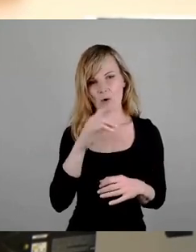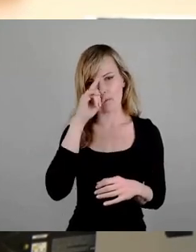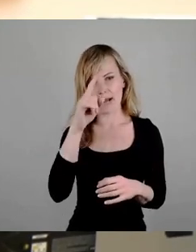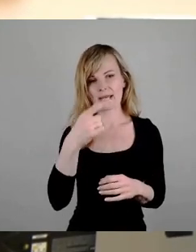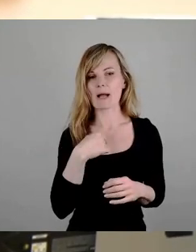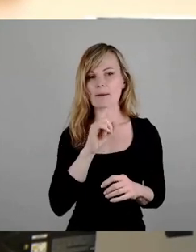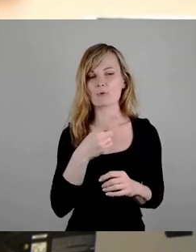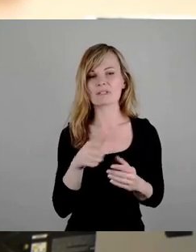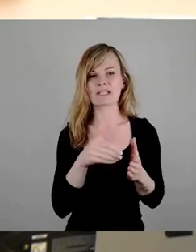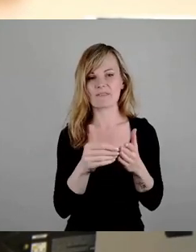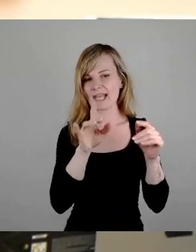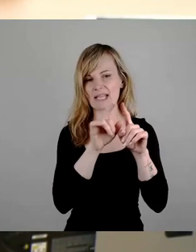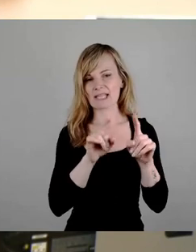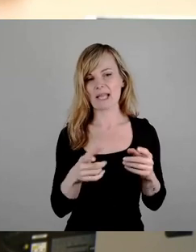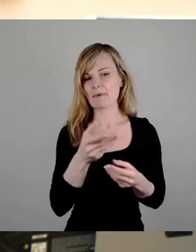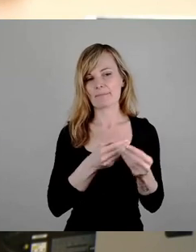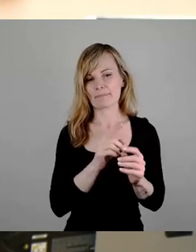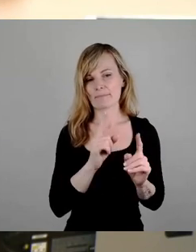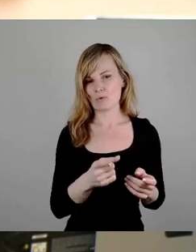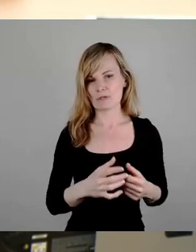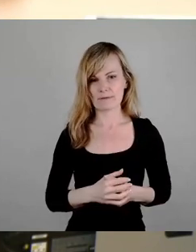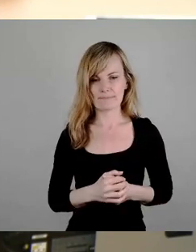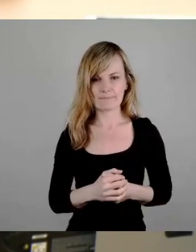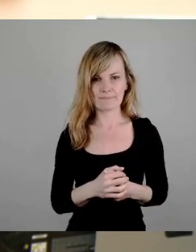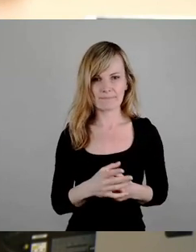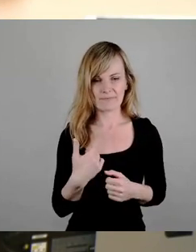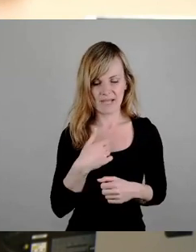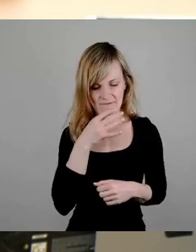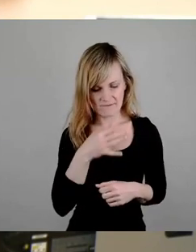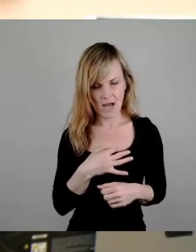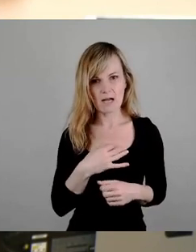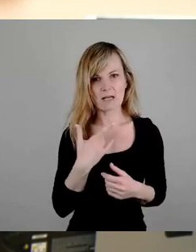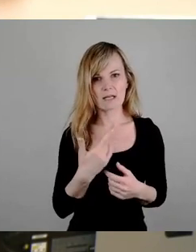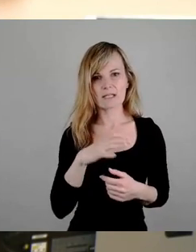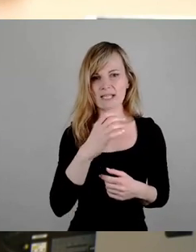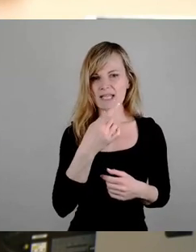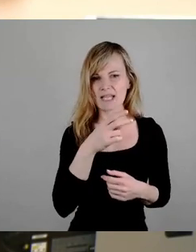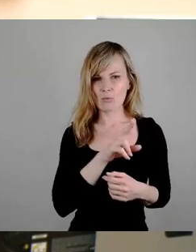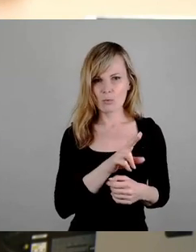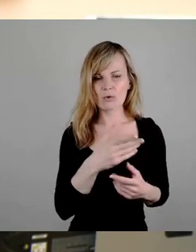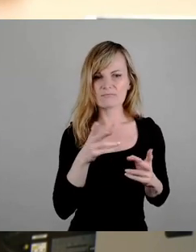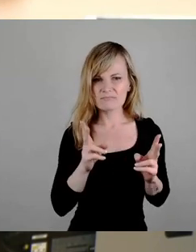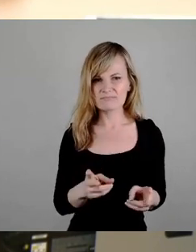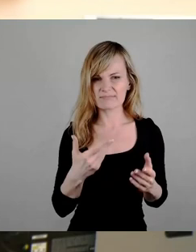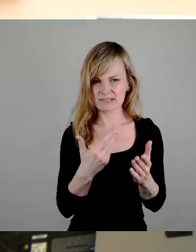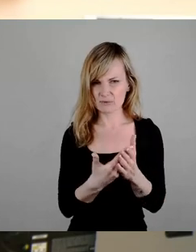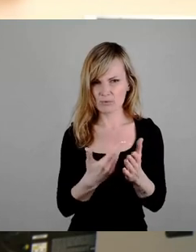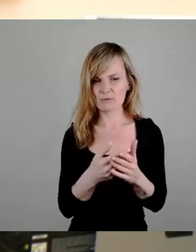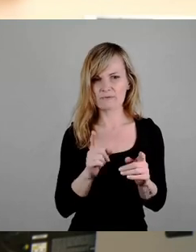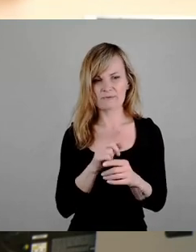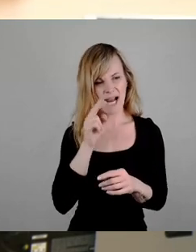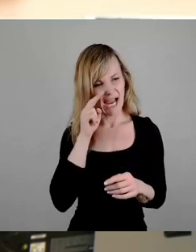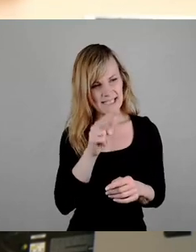thematisieren. Aber ich frage mich, sollte die CDU tatsächlich mittlerweile so etwas wie Einsicht